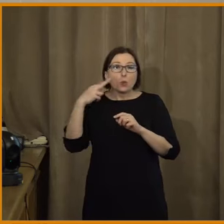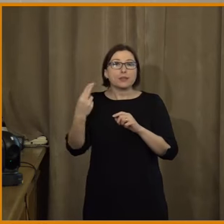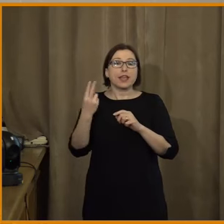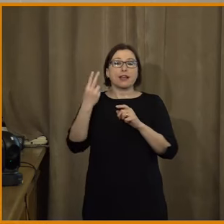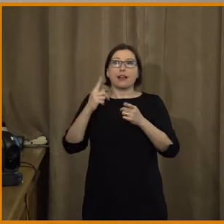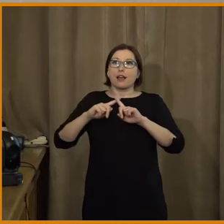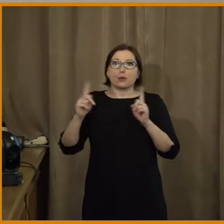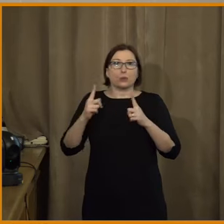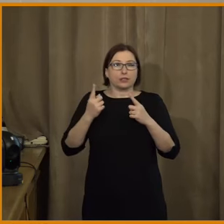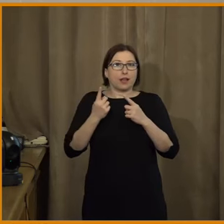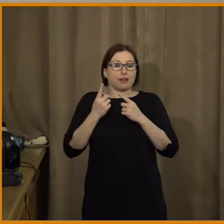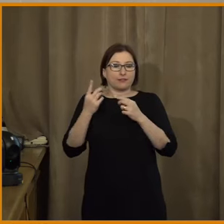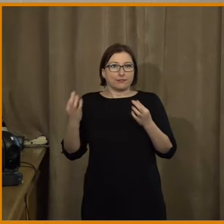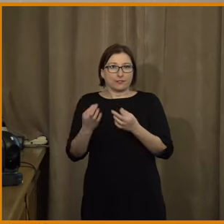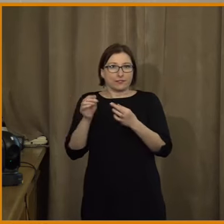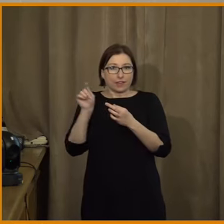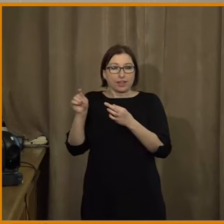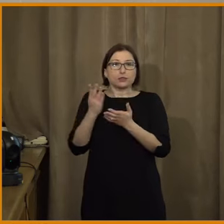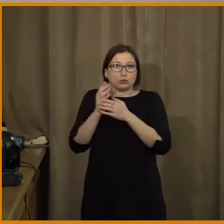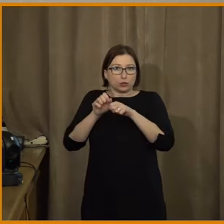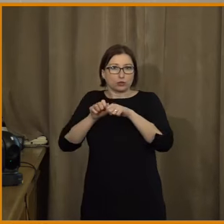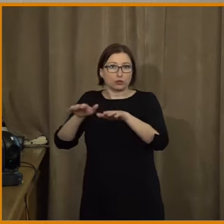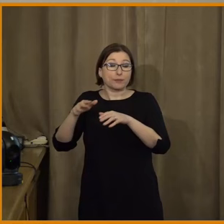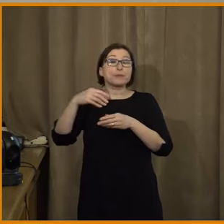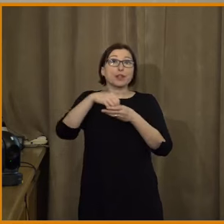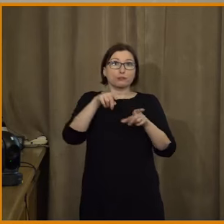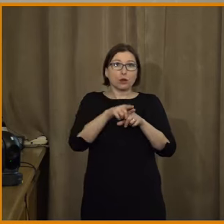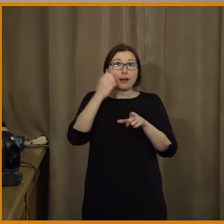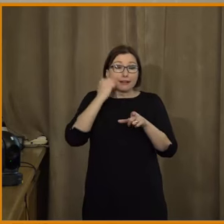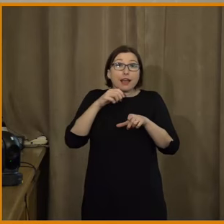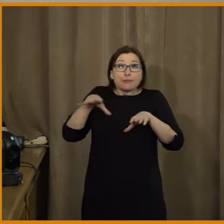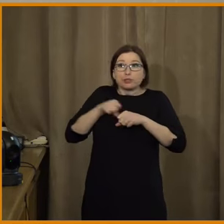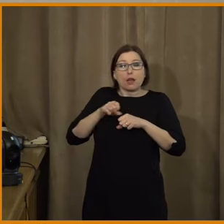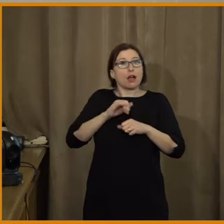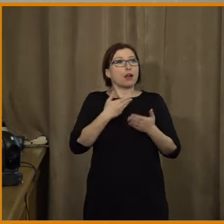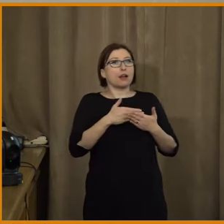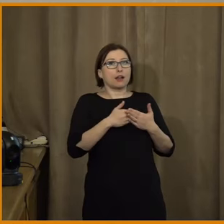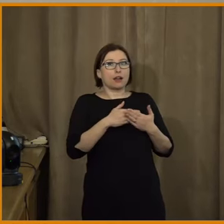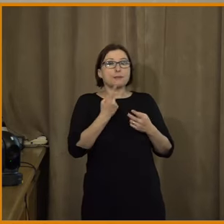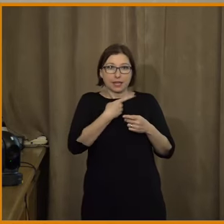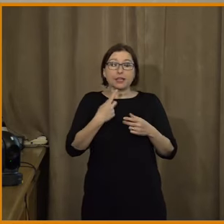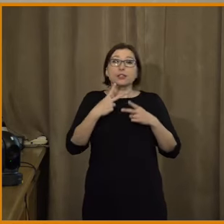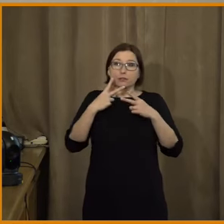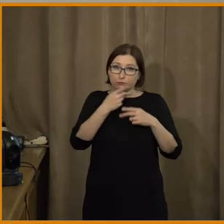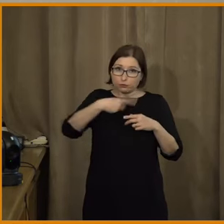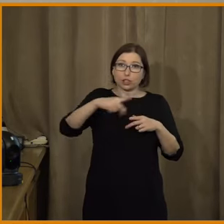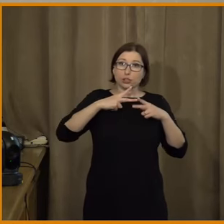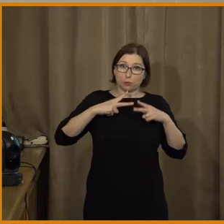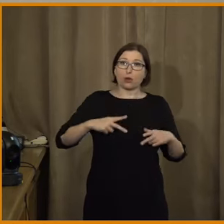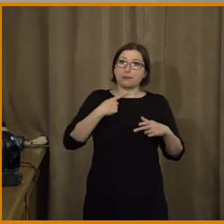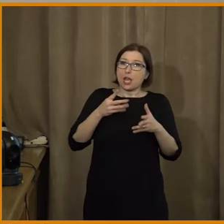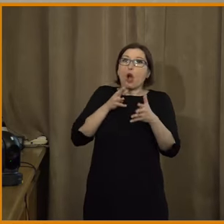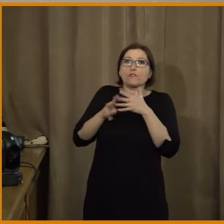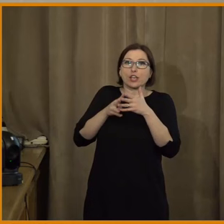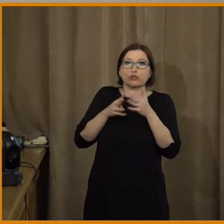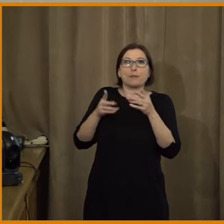umělé audiozáznamy a podobně. A typicky se nám děje to, že ti lidi to přijmou. Jo, že pořád jsou nespokojení s že to ověřujeme, pořád jsou nespokojení s